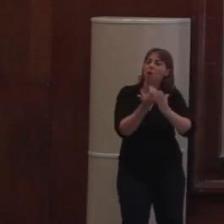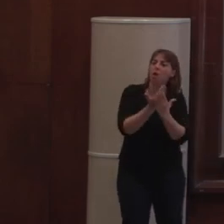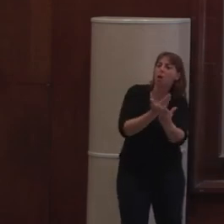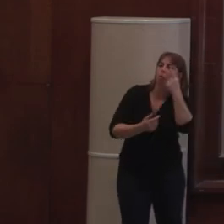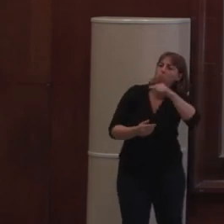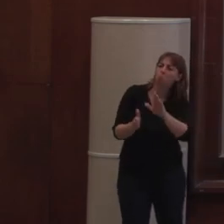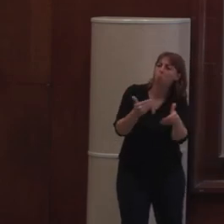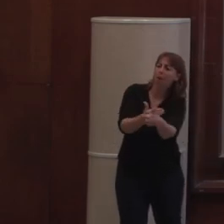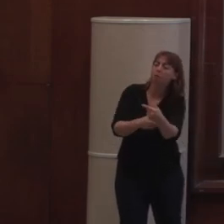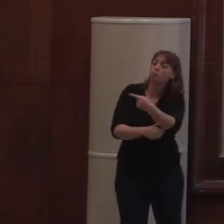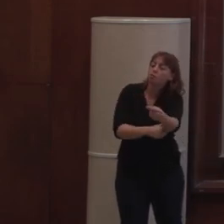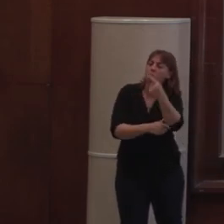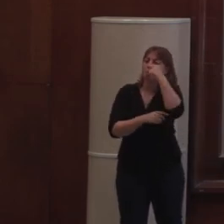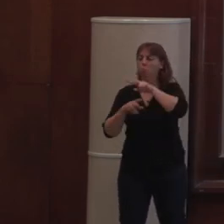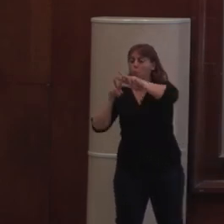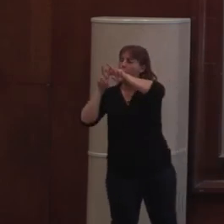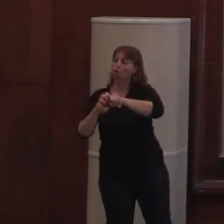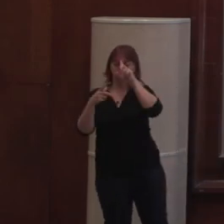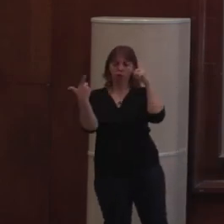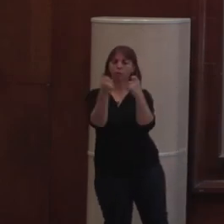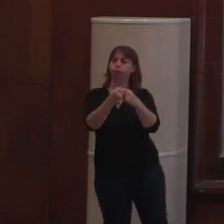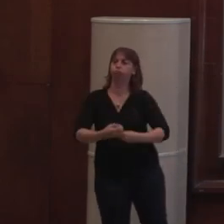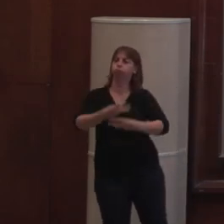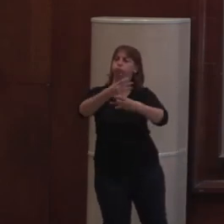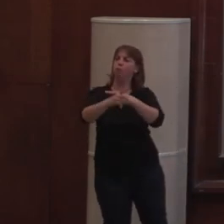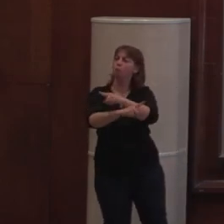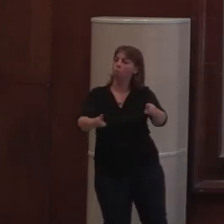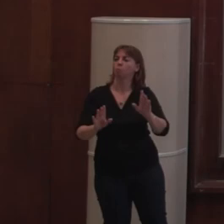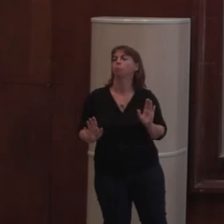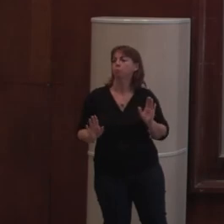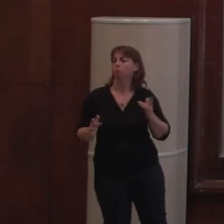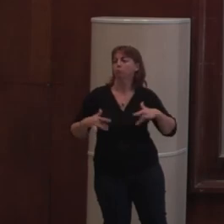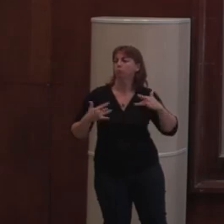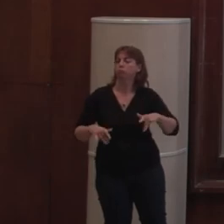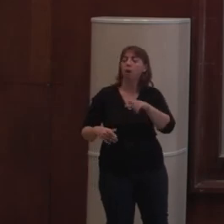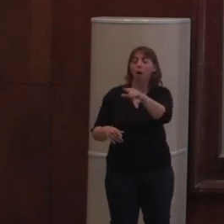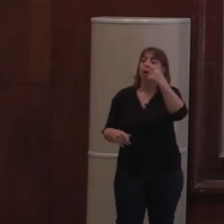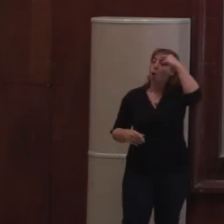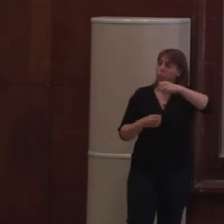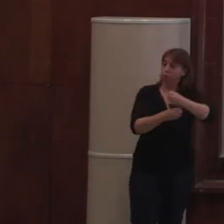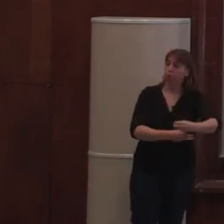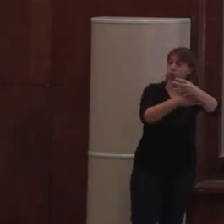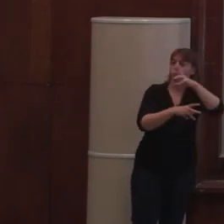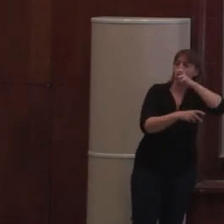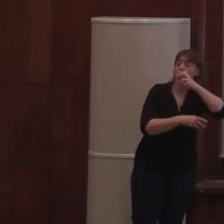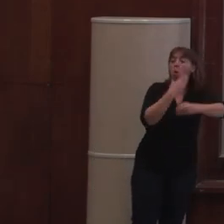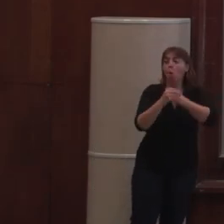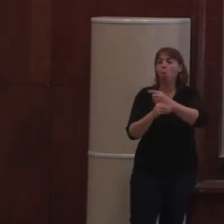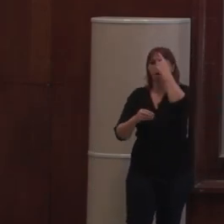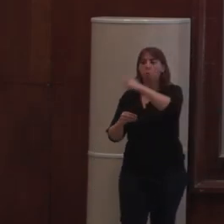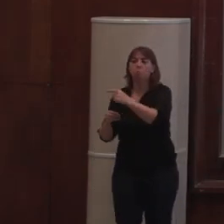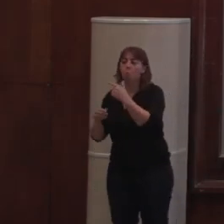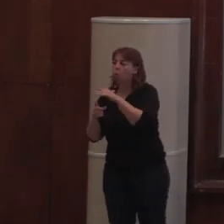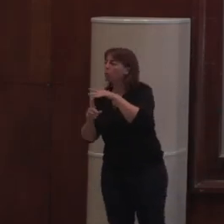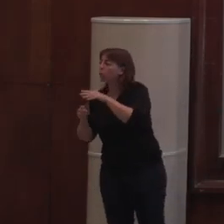la recherche marche. Pas que l'indexation, d'ailleurs, parce qu'on a aussi le problème avec les réseaux sociaux. Si on partage des contenus